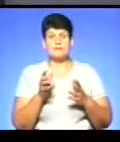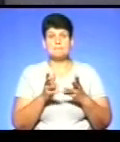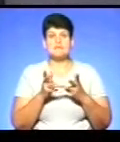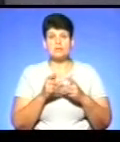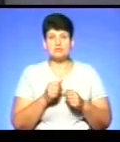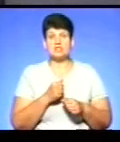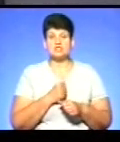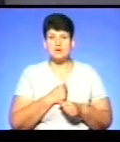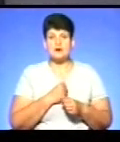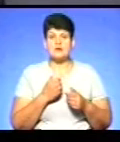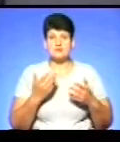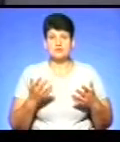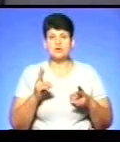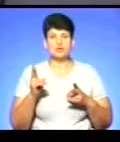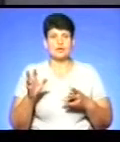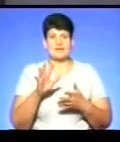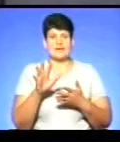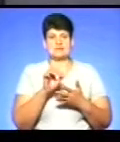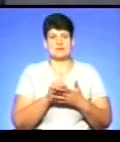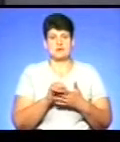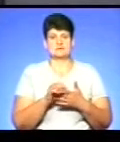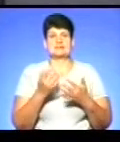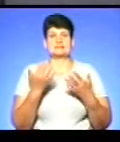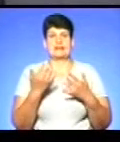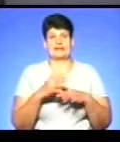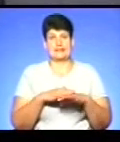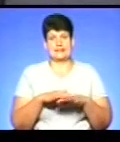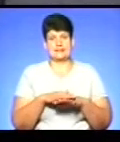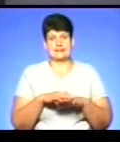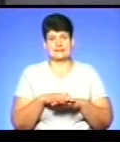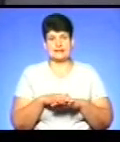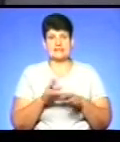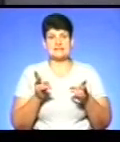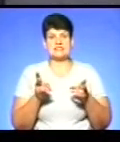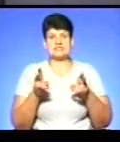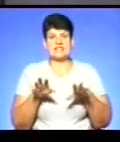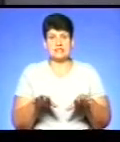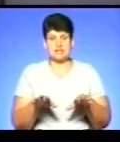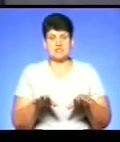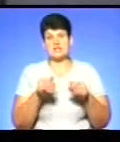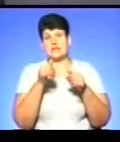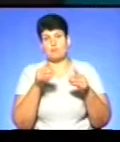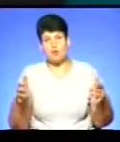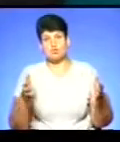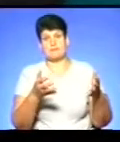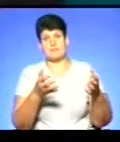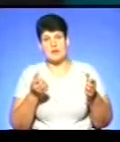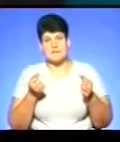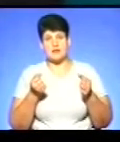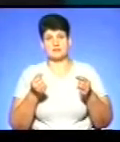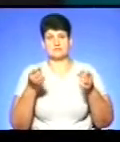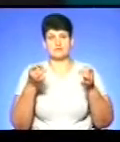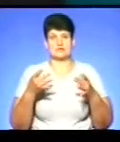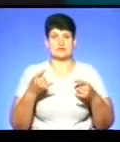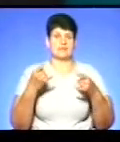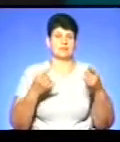на превеликий жаль, ніхто не займався, скільки населення залишиться, чи не могло приймати, скажімо, навіть аналоги